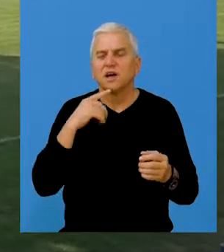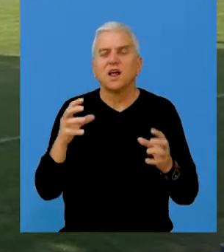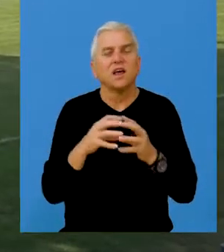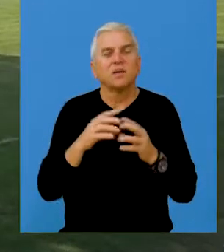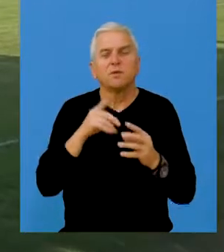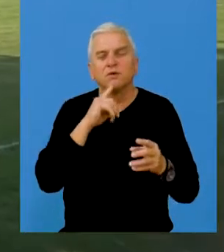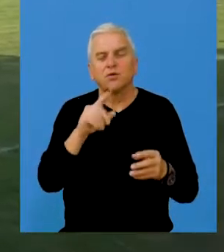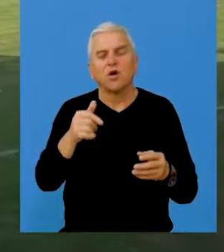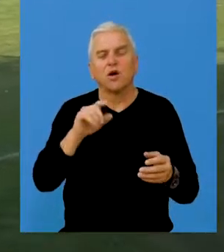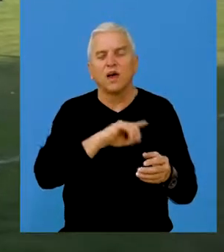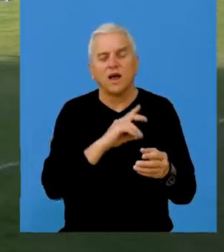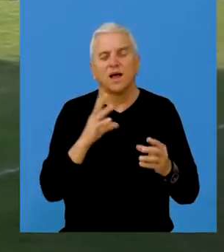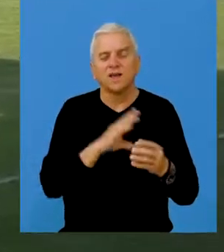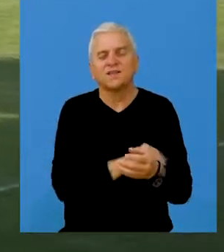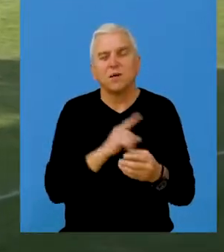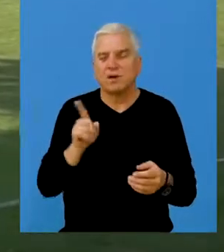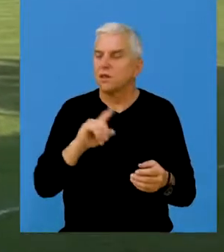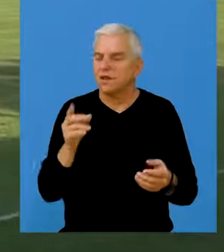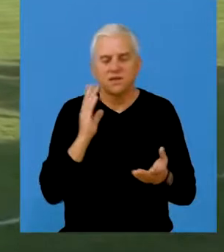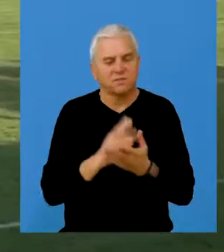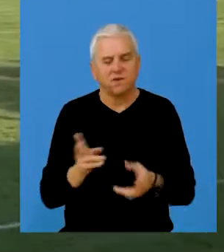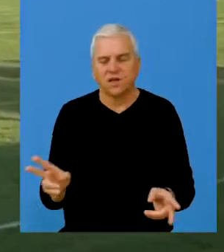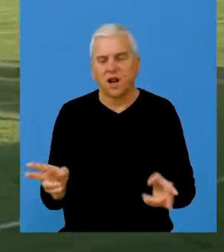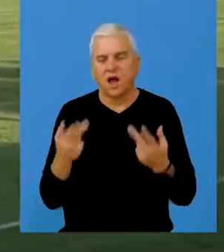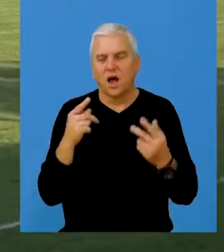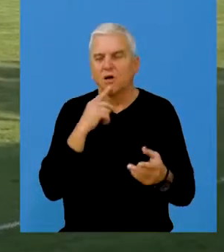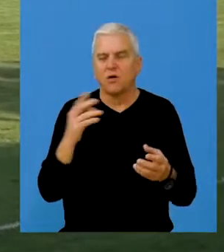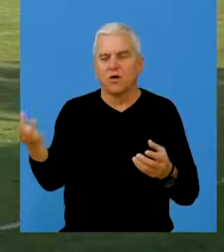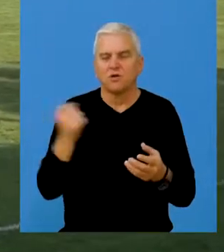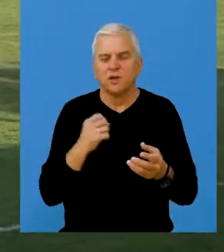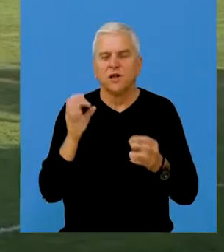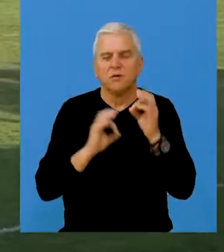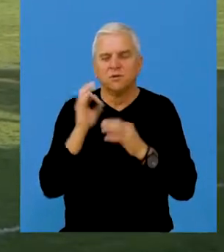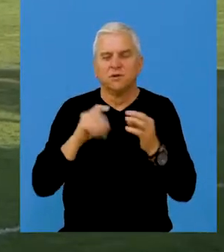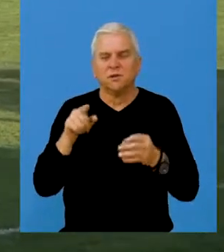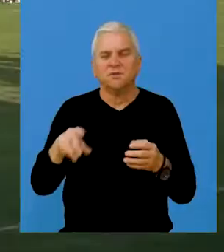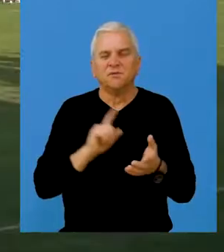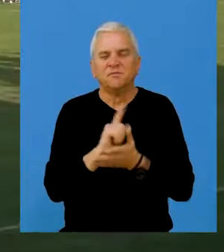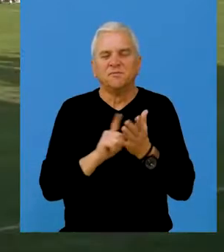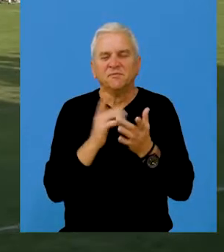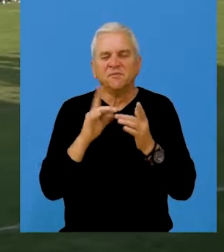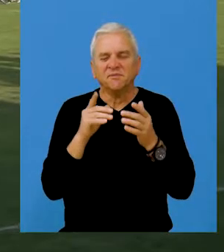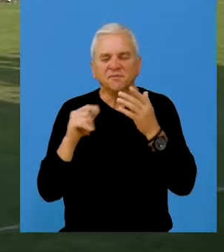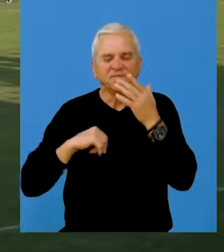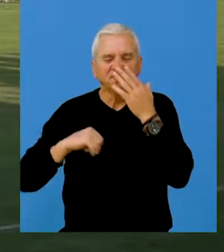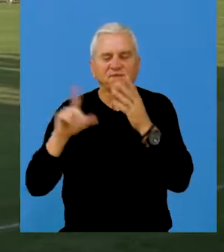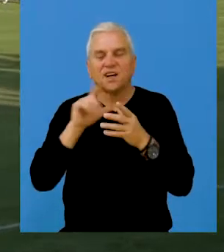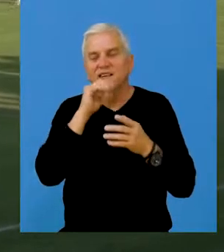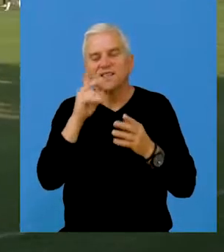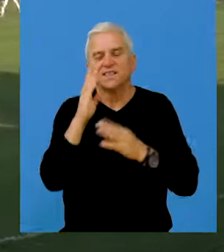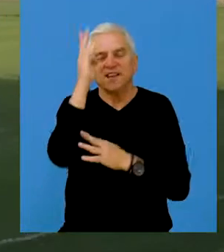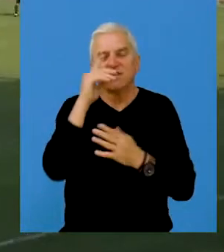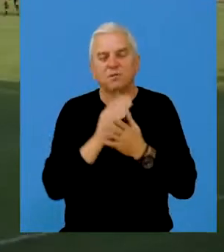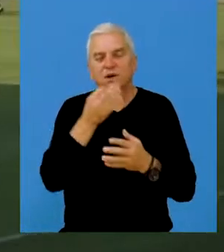je da sa onim ekipama koje su na papiru slabije svakako neće biti lako doći do bodova, jer je ovo sezonsko izdanje